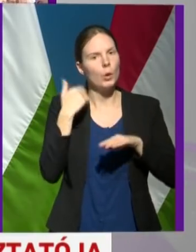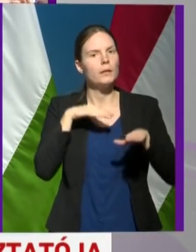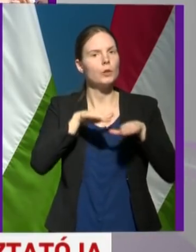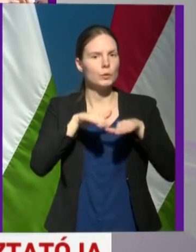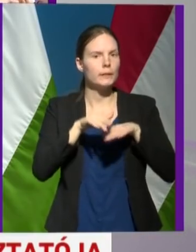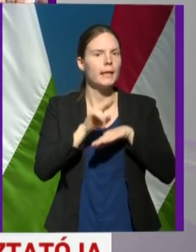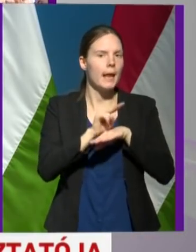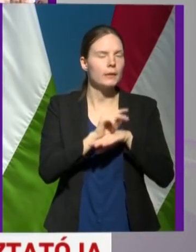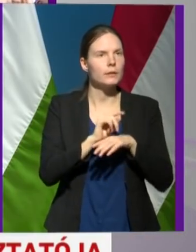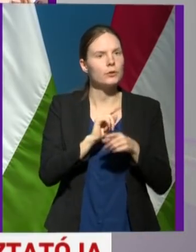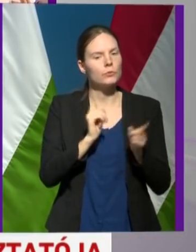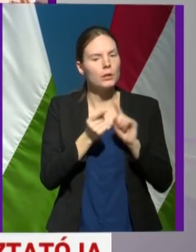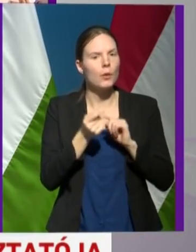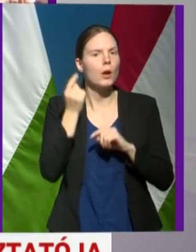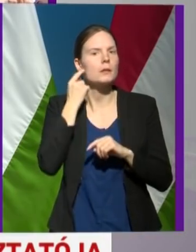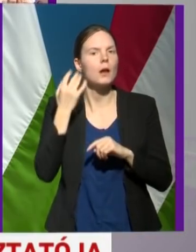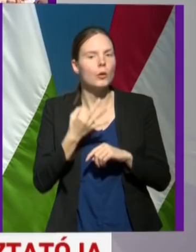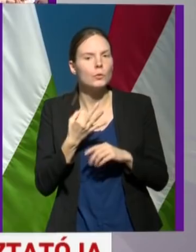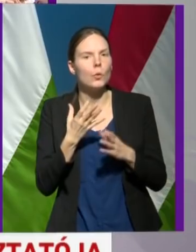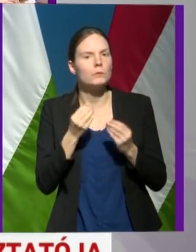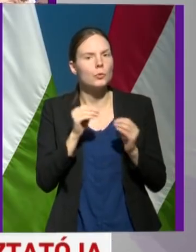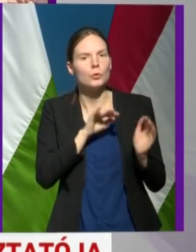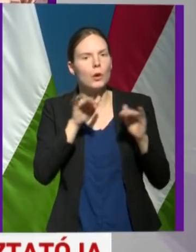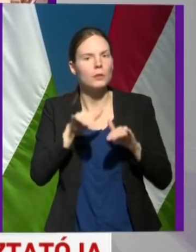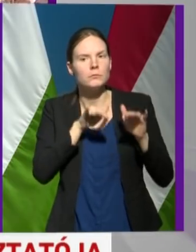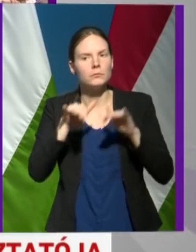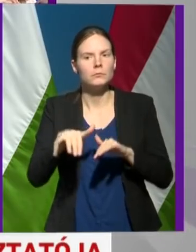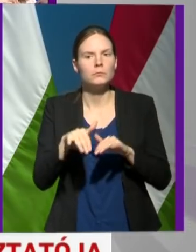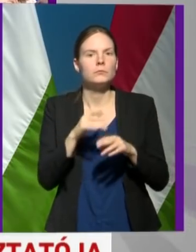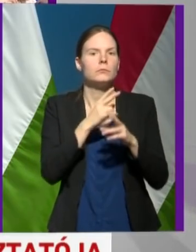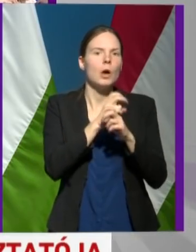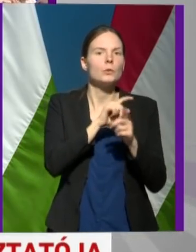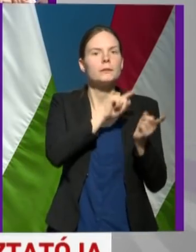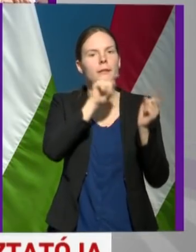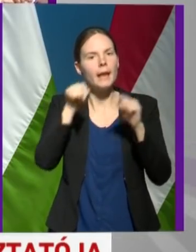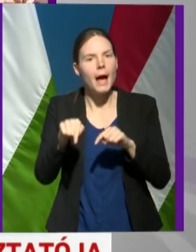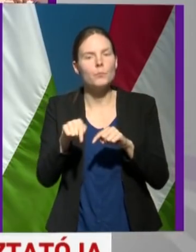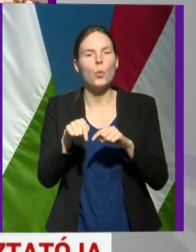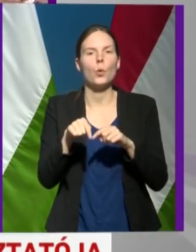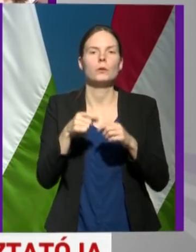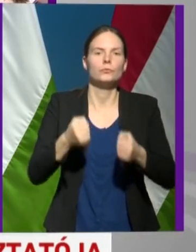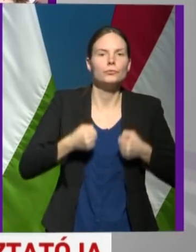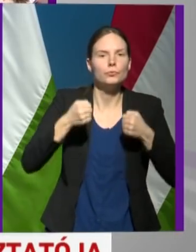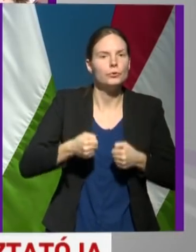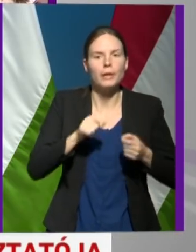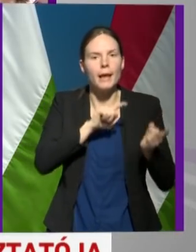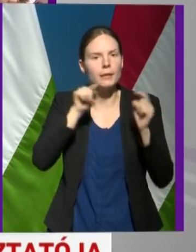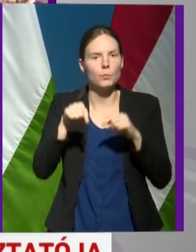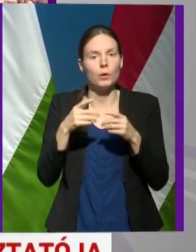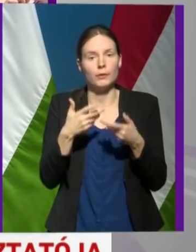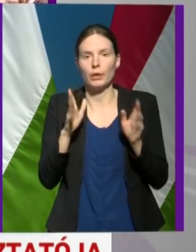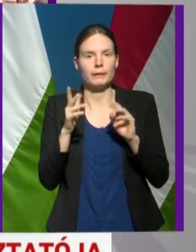azt hallottuk mindenhonnan, hogy rengetegen jöttek haza osztvák és olasz síterepekről, anélkül, hogy bárki, bárhol